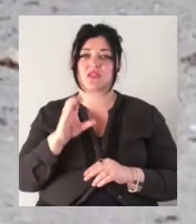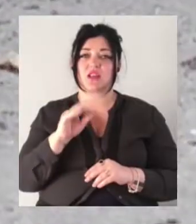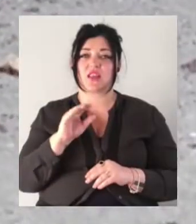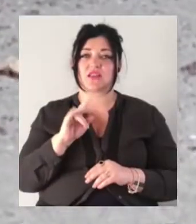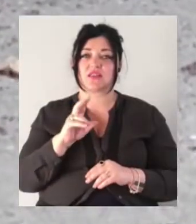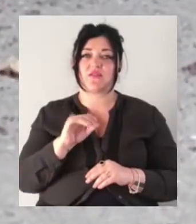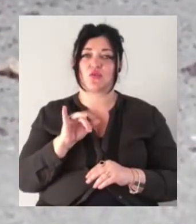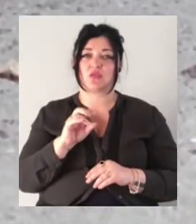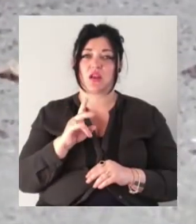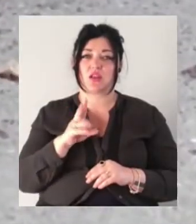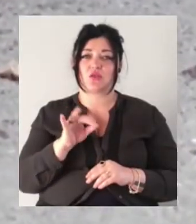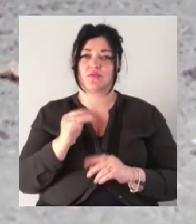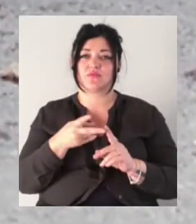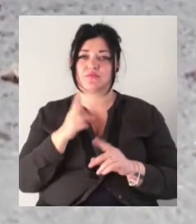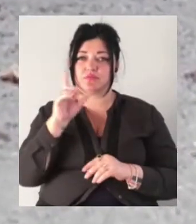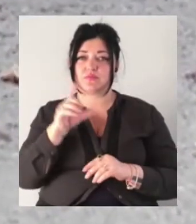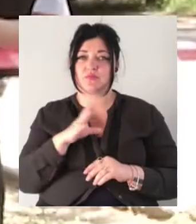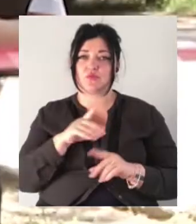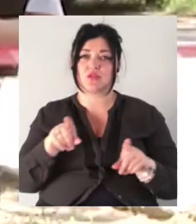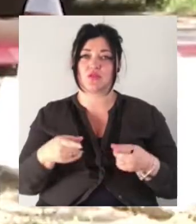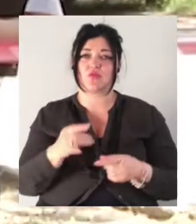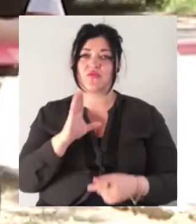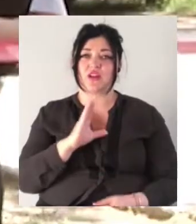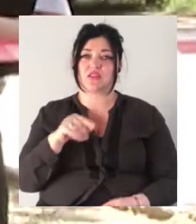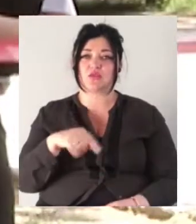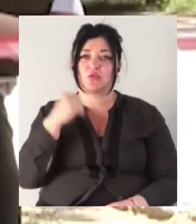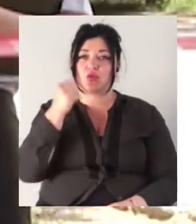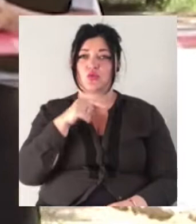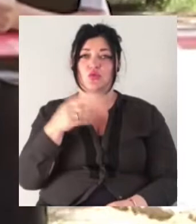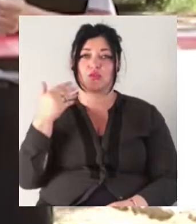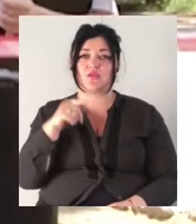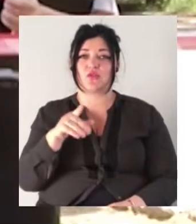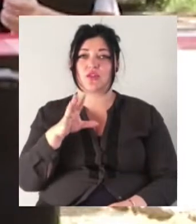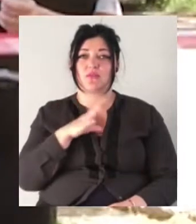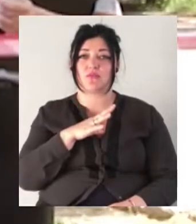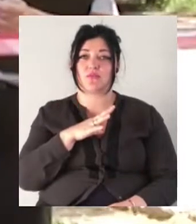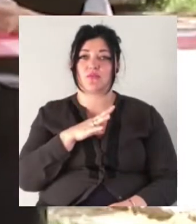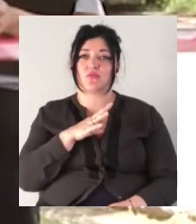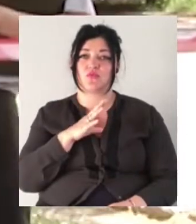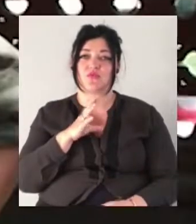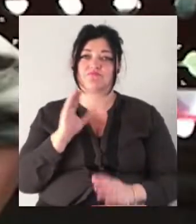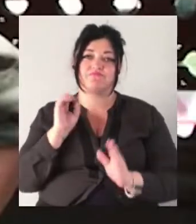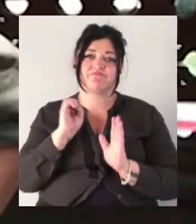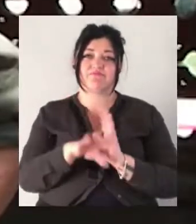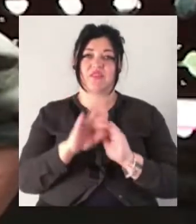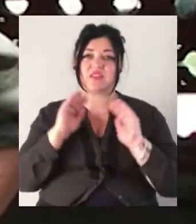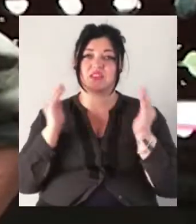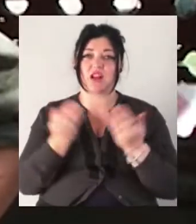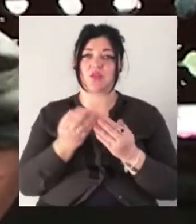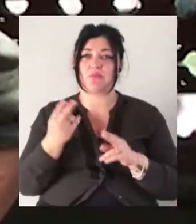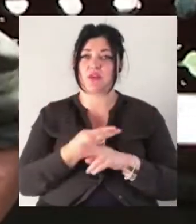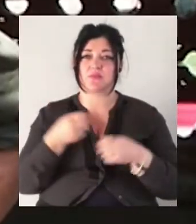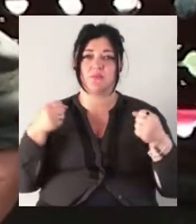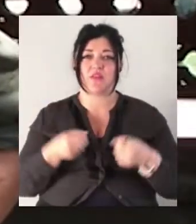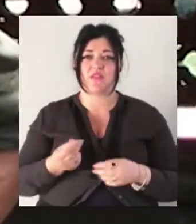Гаврилюк були затримані у вересні того ж року. Тоді вони були поміщені до слідчого ізолятору без права внесення